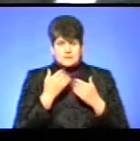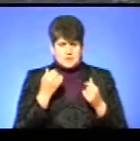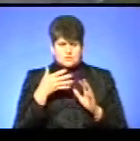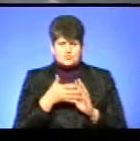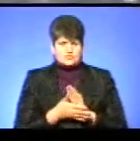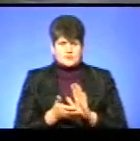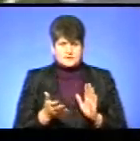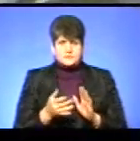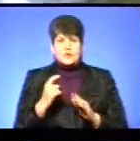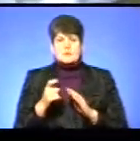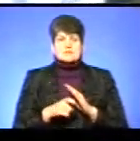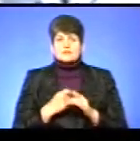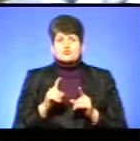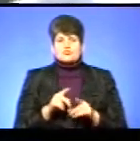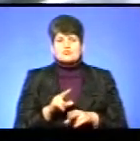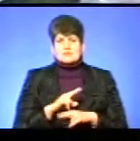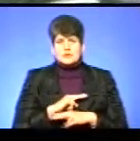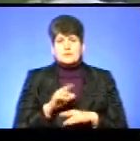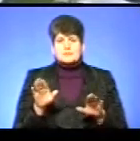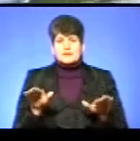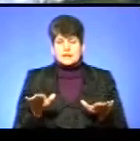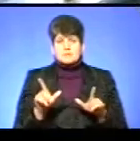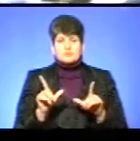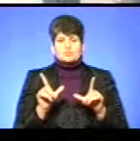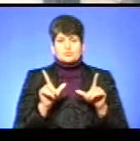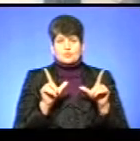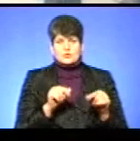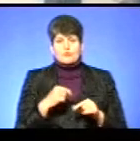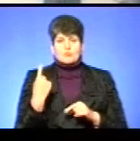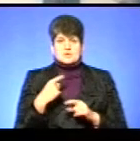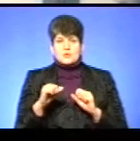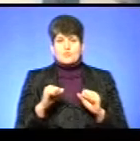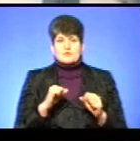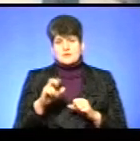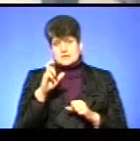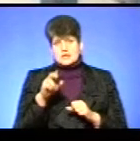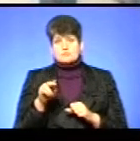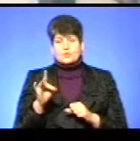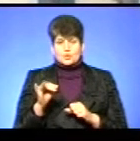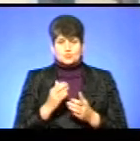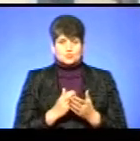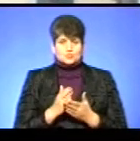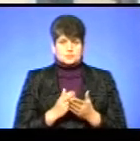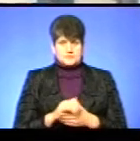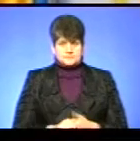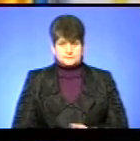Аби дізнатися, від чого загинули птахи, ми поїхали до обласного управління Держпродспоживслужби.